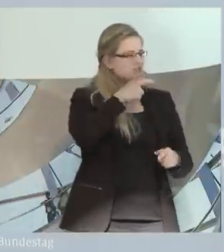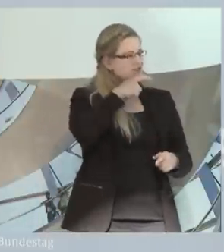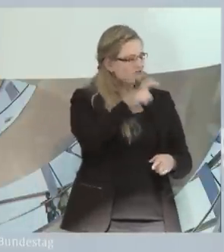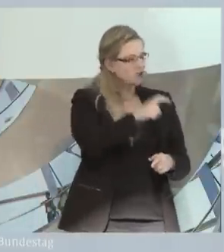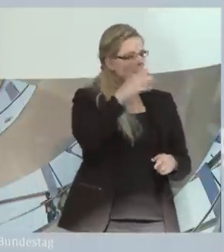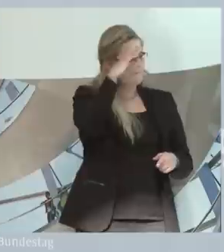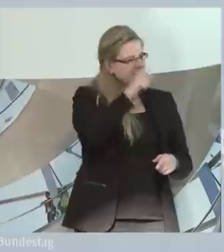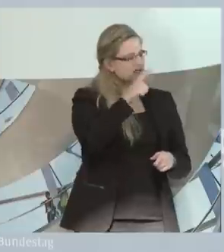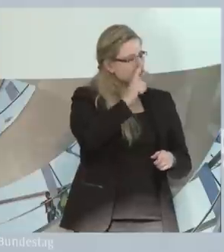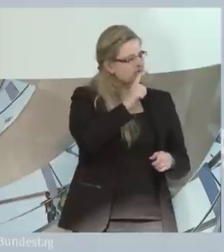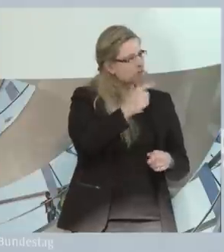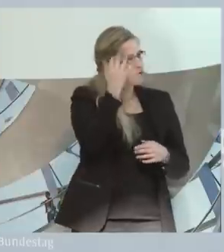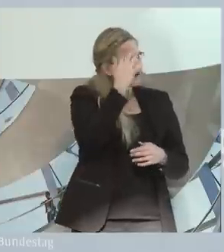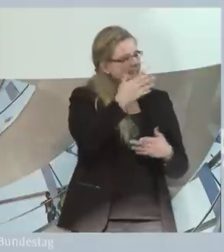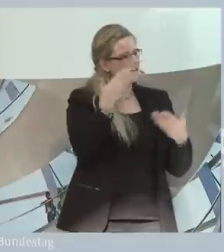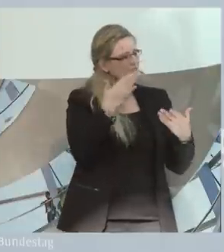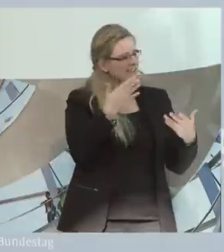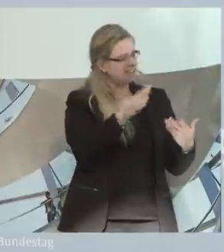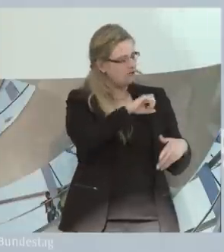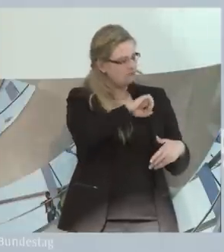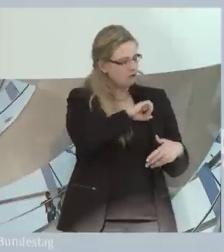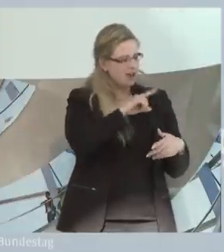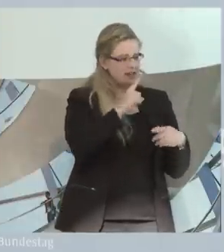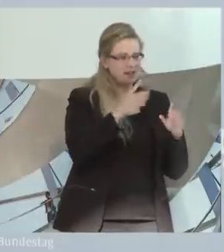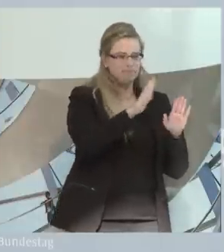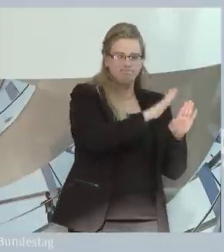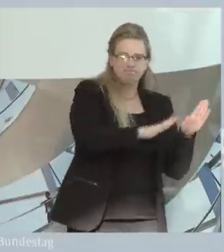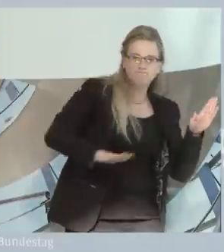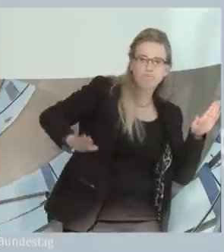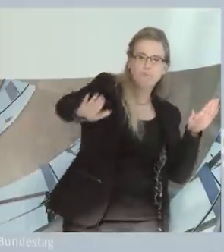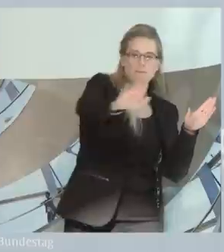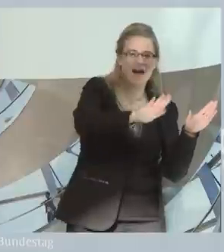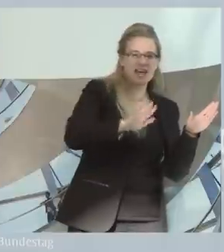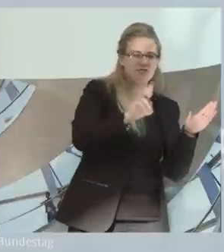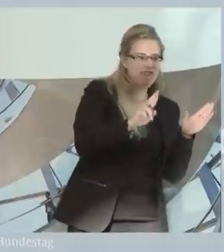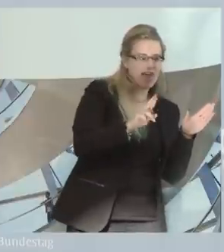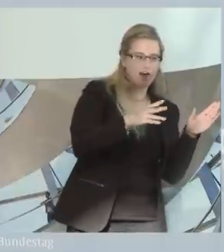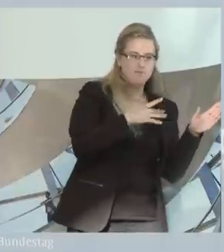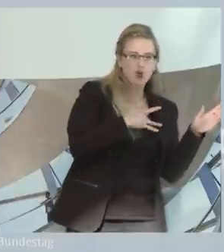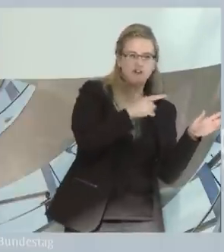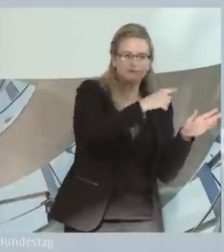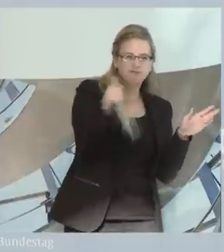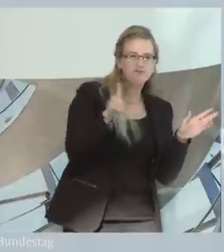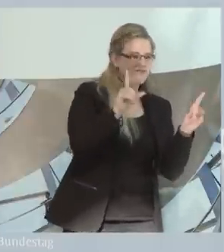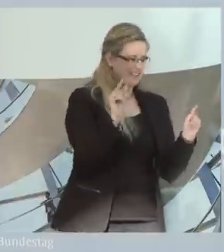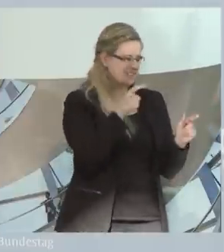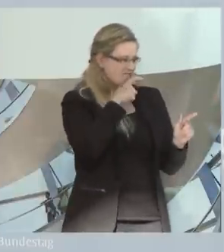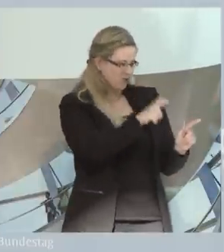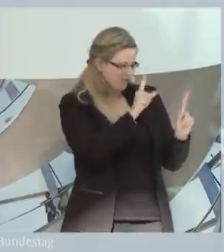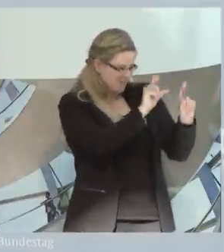leistungsberechtigte Personenkreis dadurch ausgeweitet, was könnte dies letztendlich bedeuten.